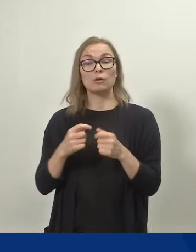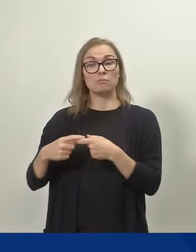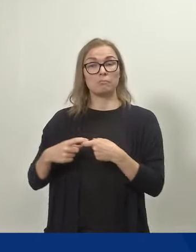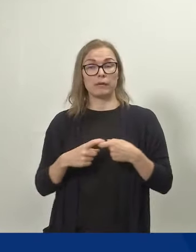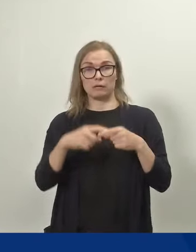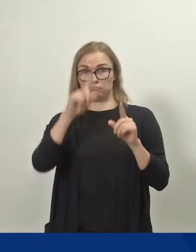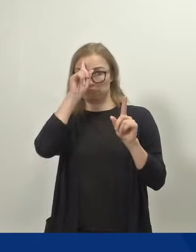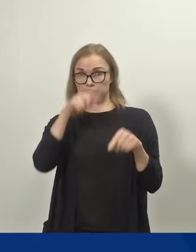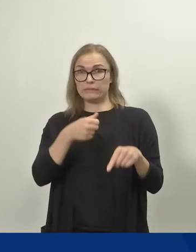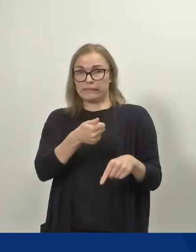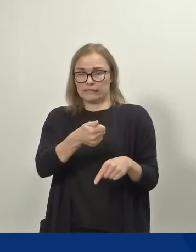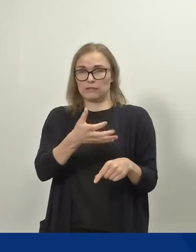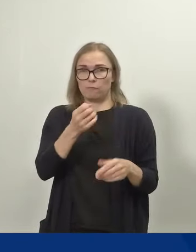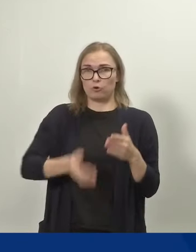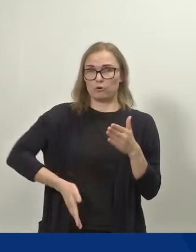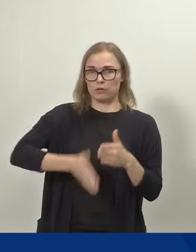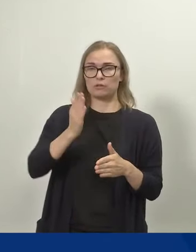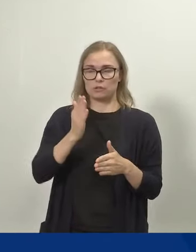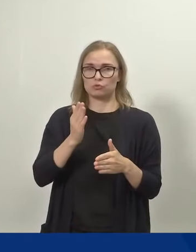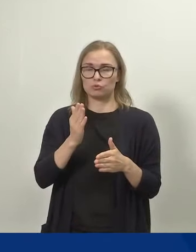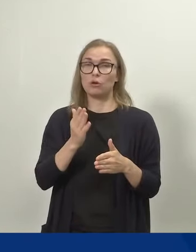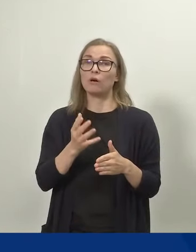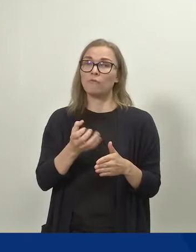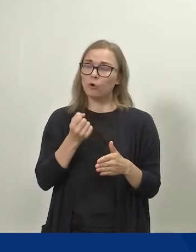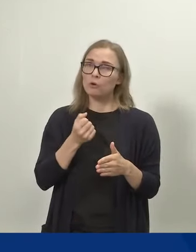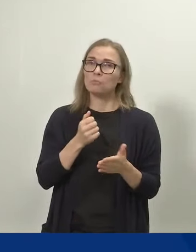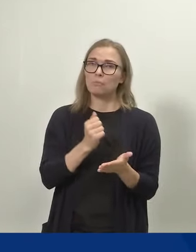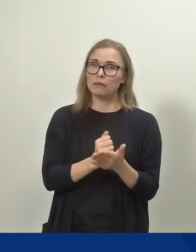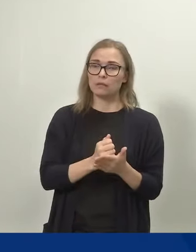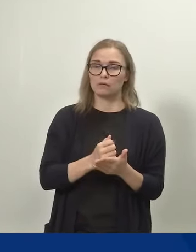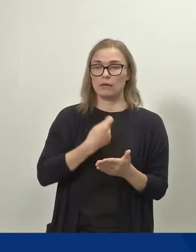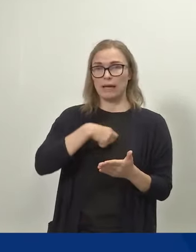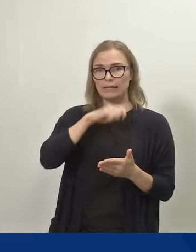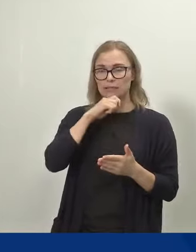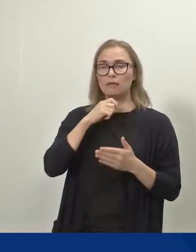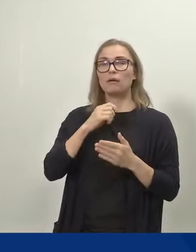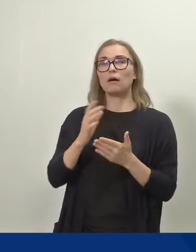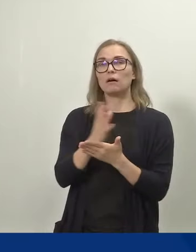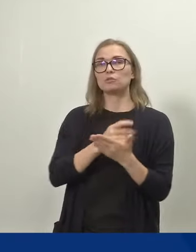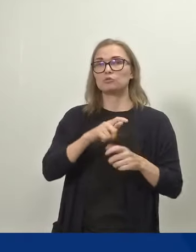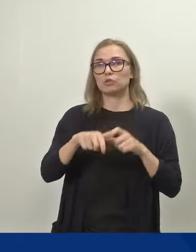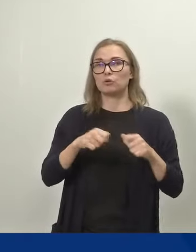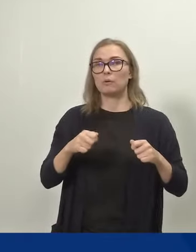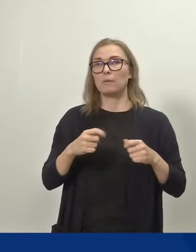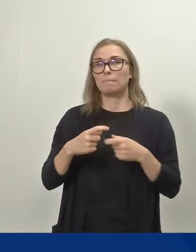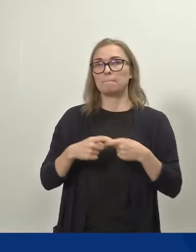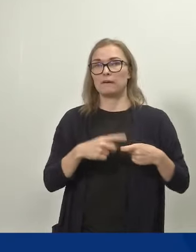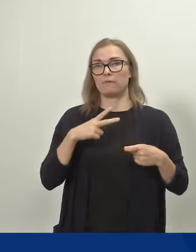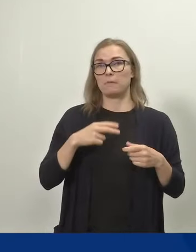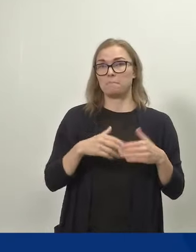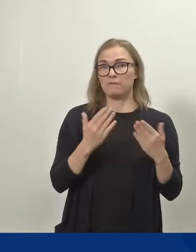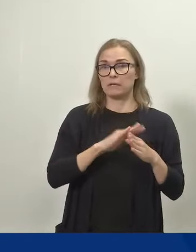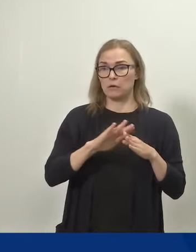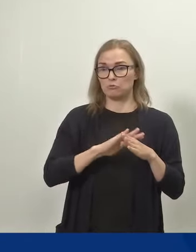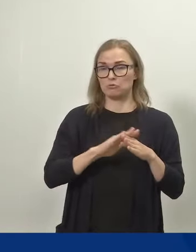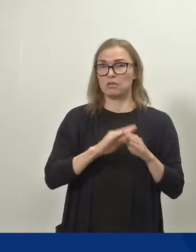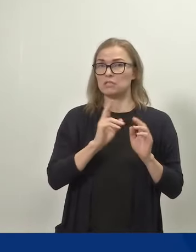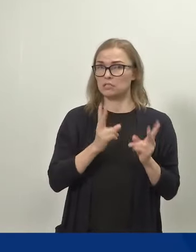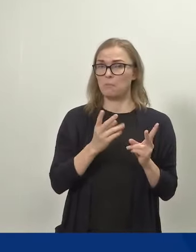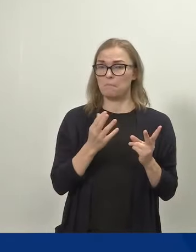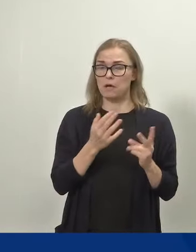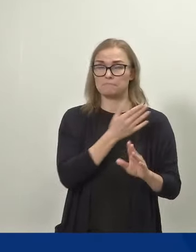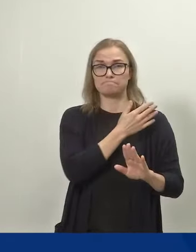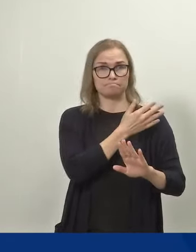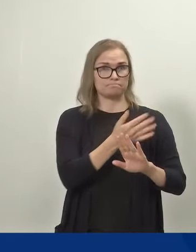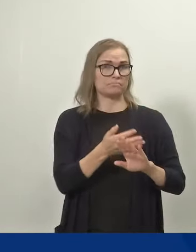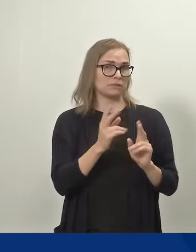sen ratkaisun, että äiti käyttää ansiosidonnaisia perhevapaapäiviä yhtä paljon kuin tälläkin hetkellä, ja